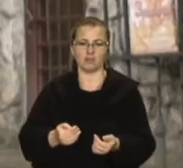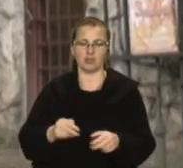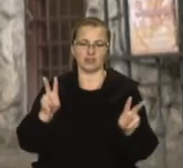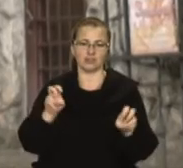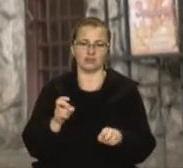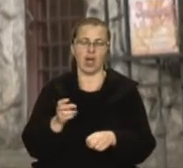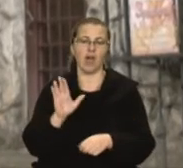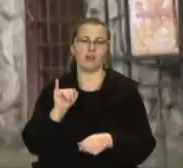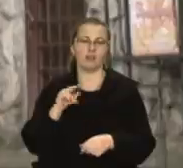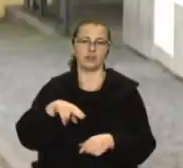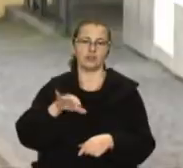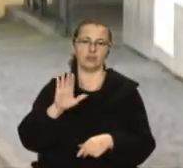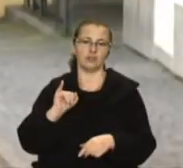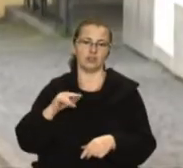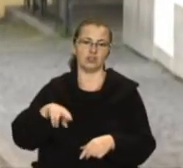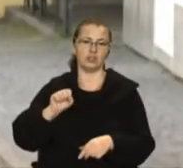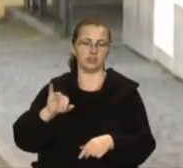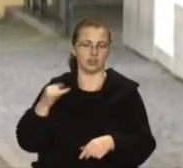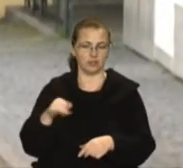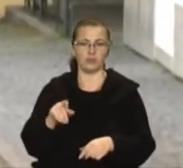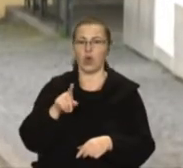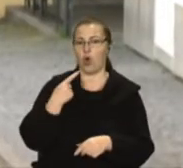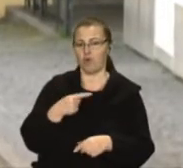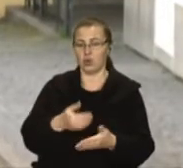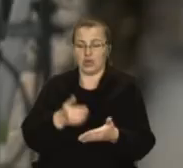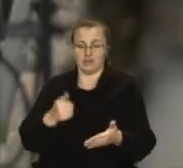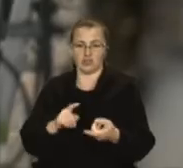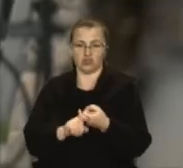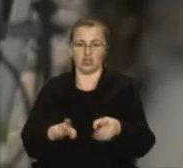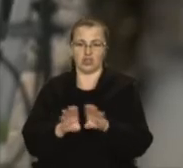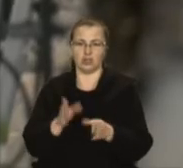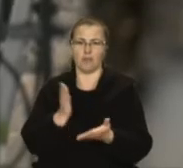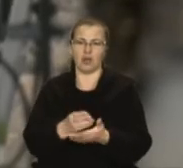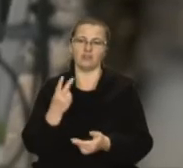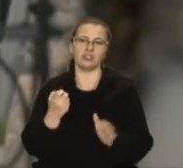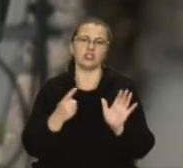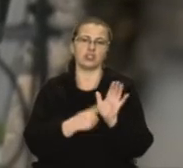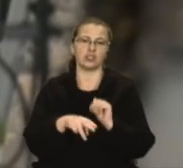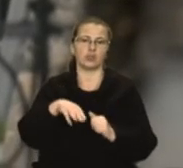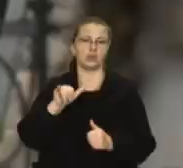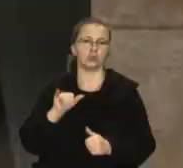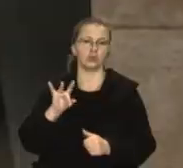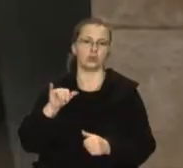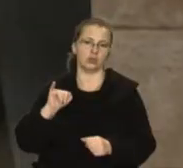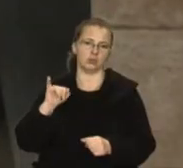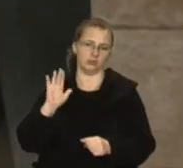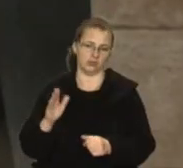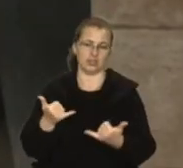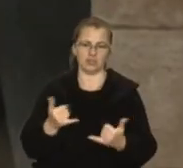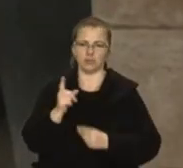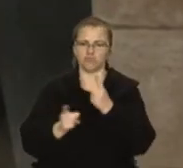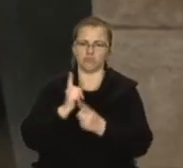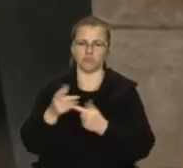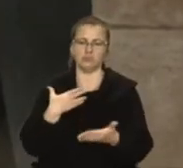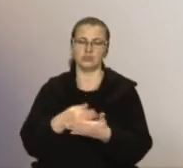Ігор Гобілід, який організовує подорожі України. Каже, до карантину мав 260 турів. Зараз довелося переформатувати